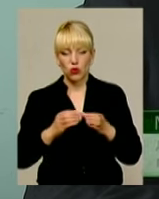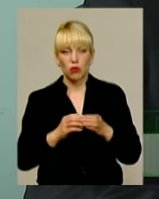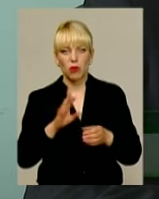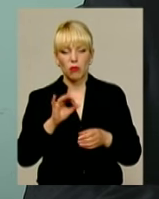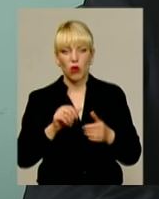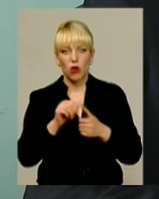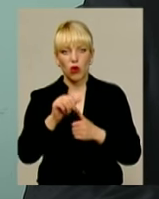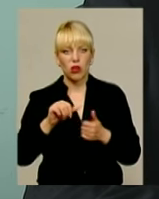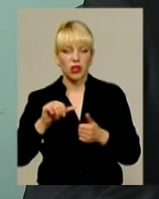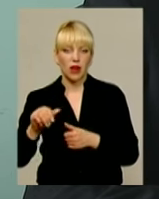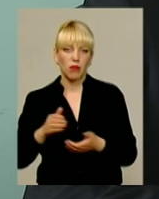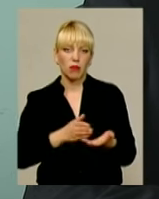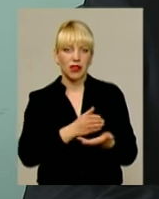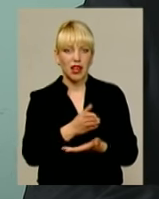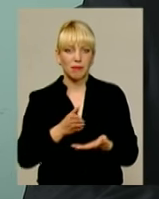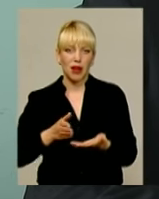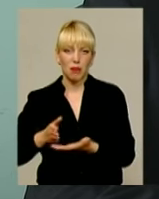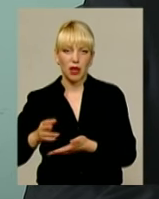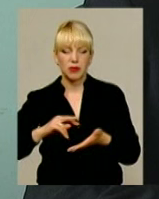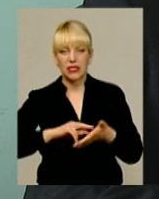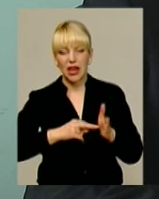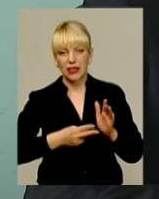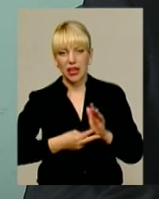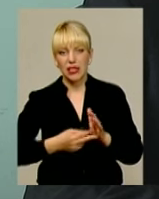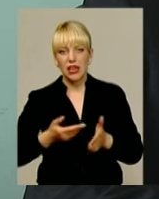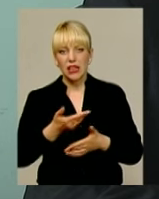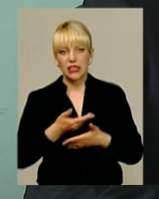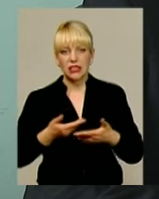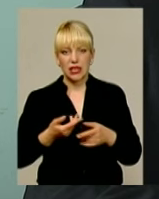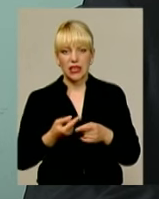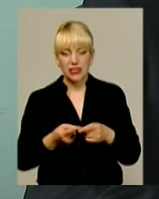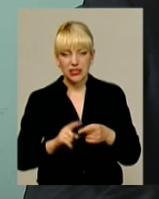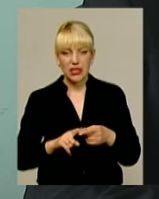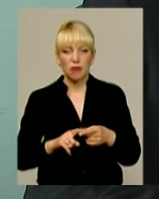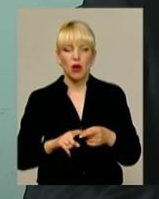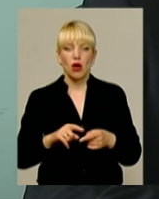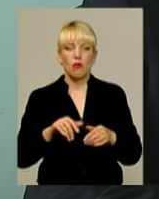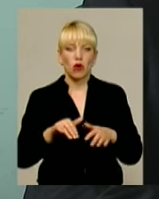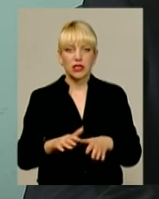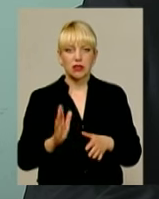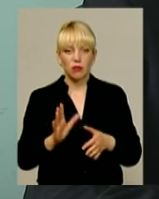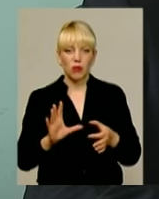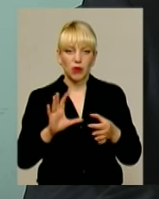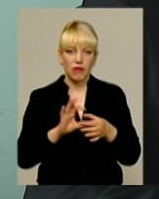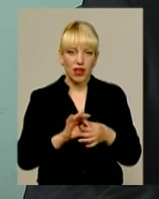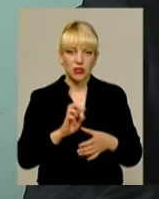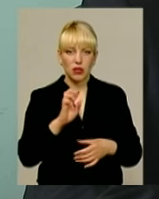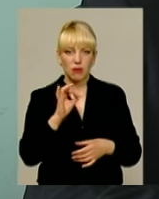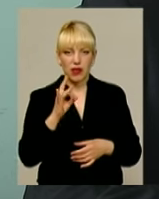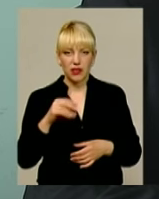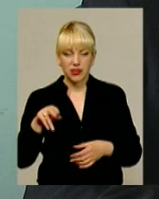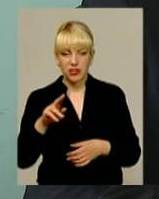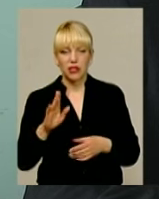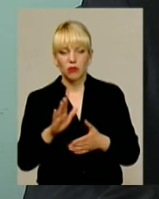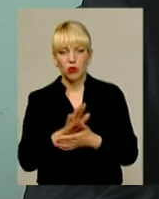стратегії. Але і саме з цим процесом ми будемо прив'язувати брендування регіону і продовжувати роботу